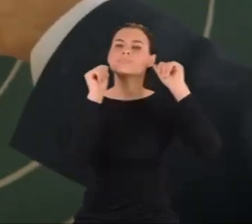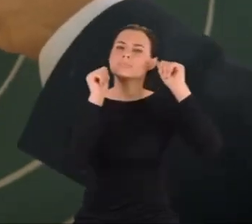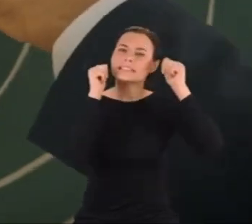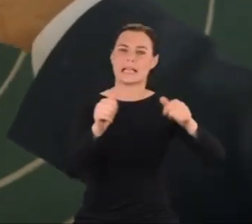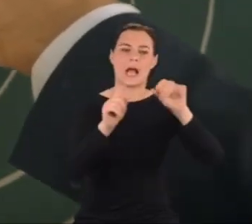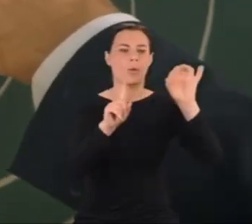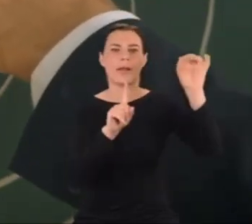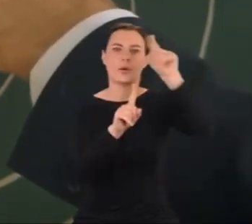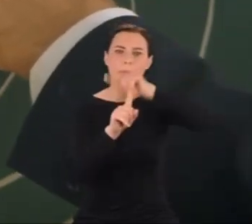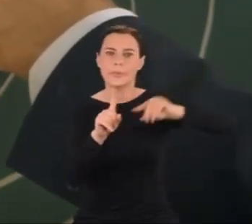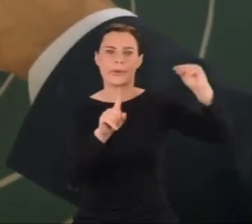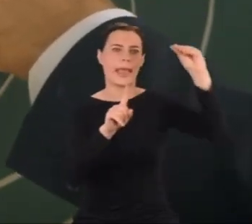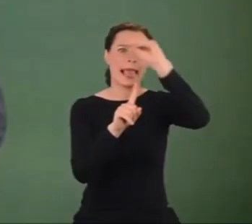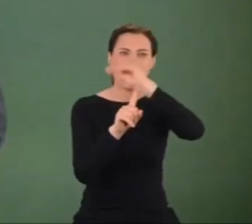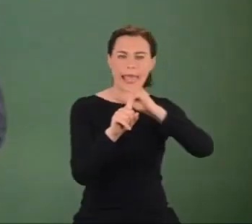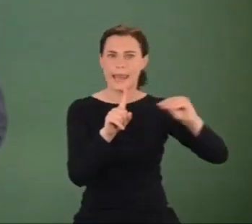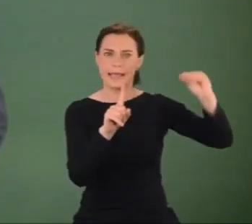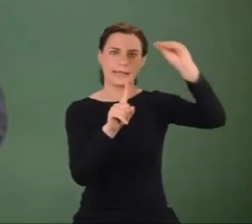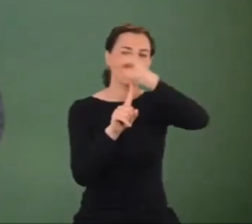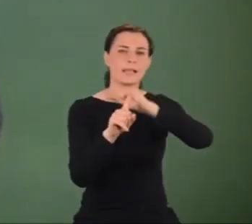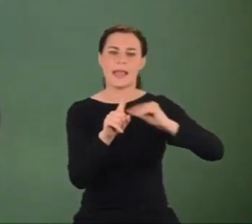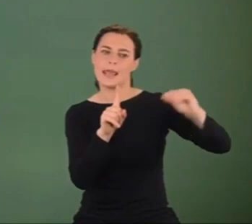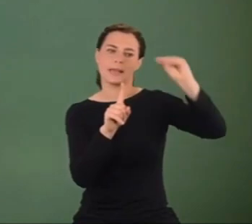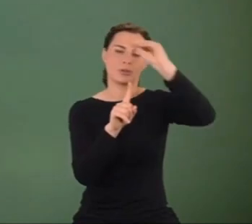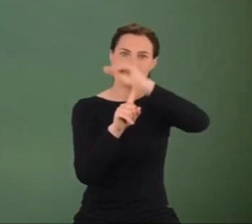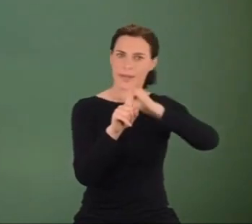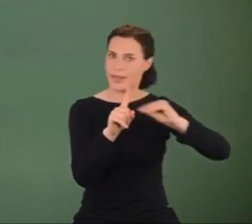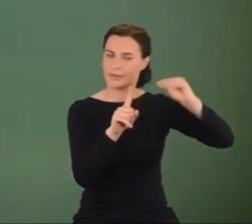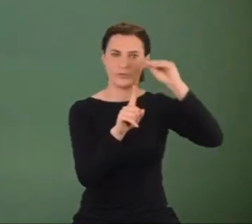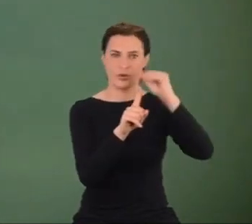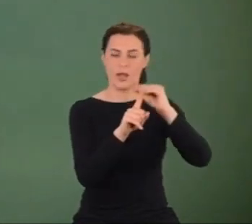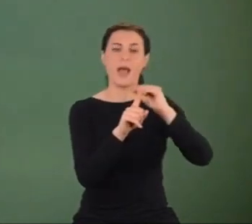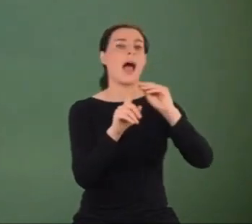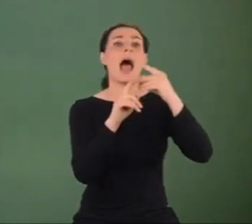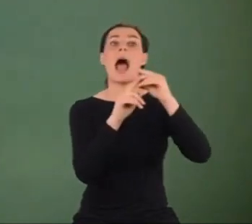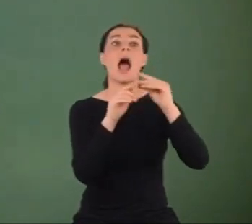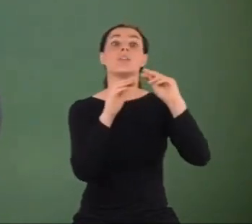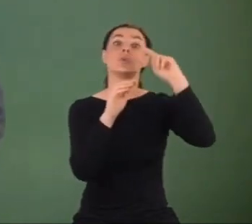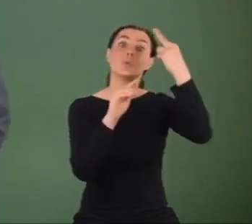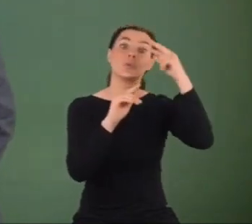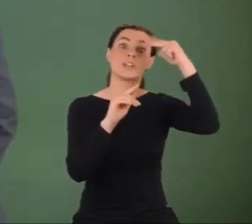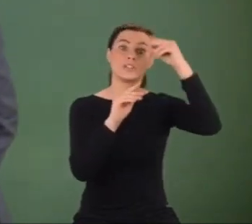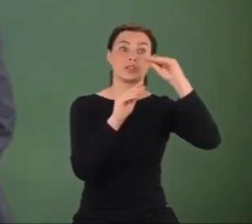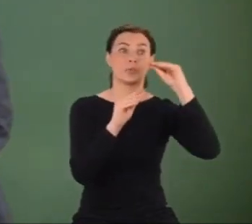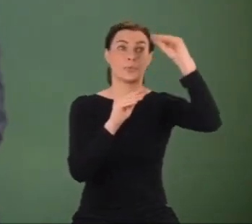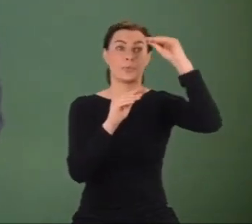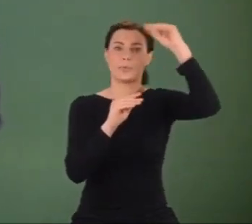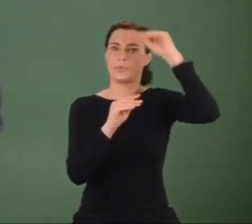orbitach, nazywanych stacjonarnymi. Inne są dla nich niedostępne.